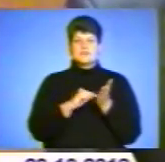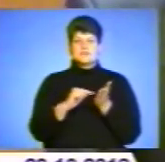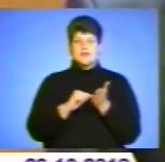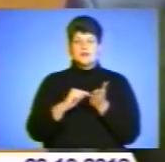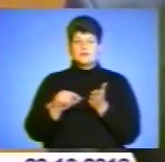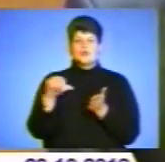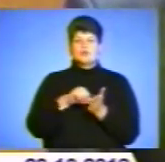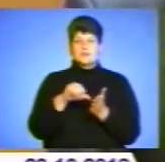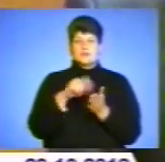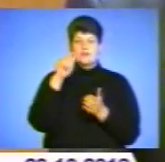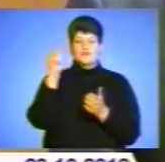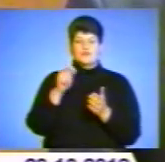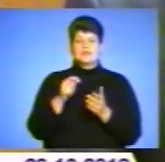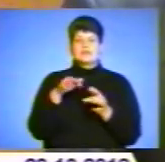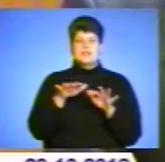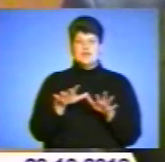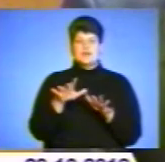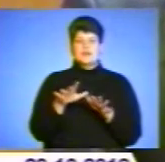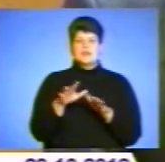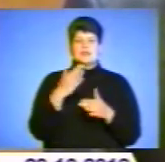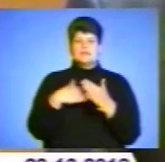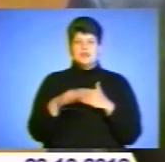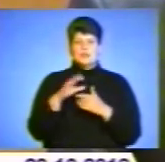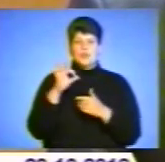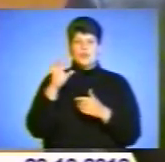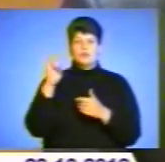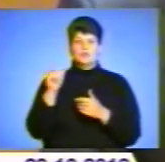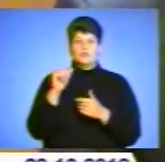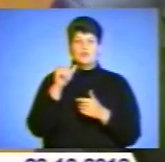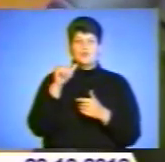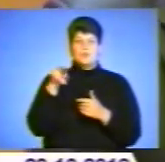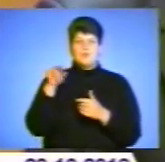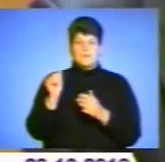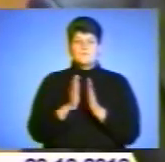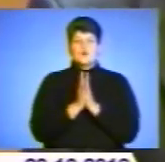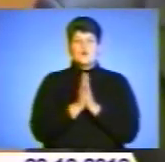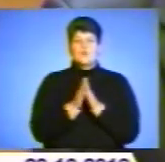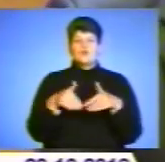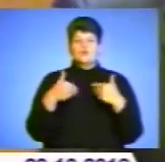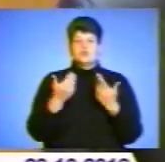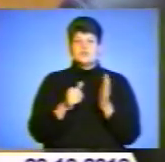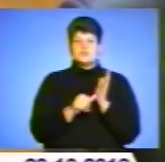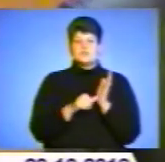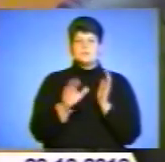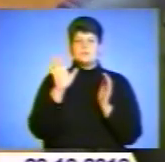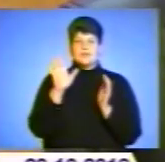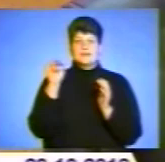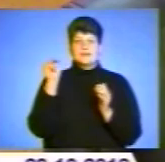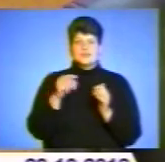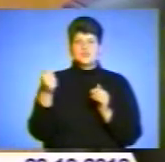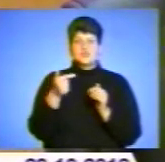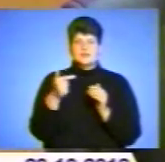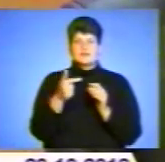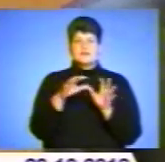учасників бойових дій та інвалідів війни у МНУПА, пропонується 61,5 тисячі гривень зняти з